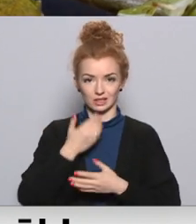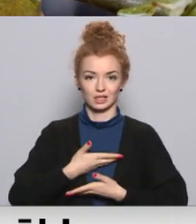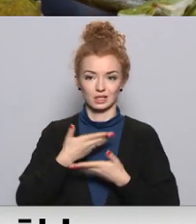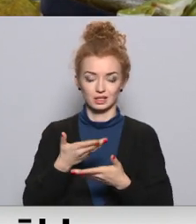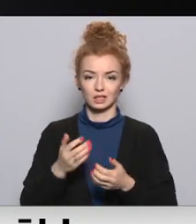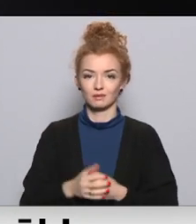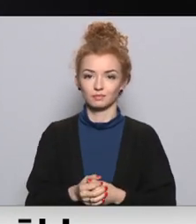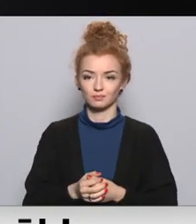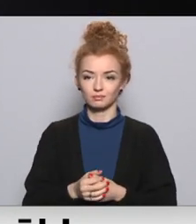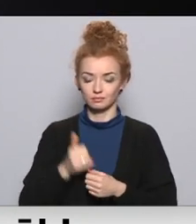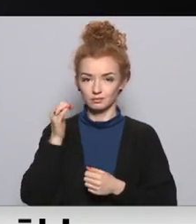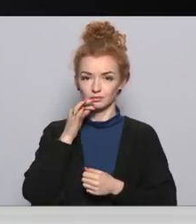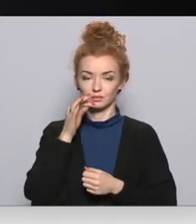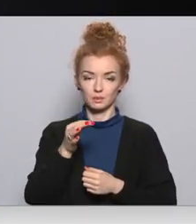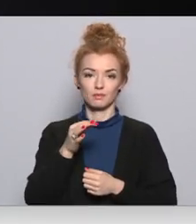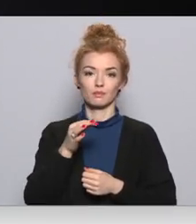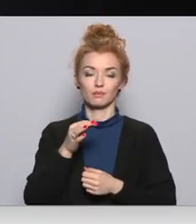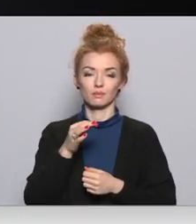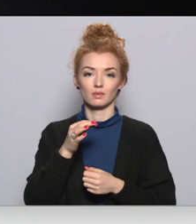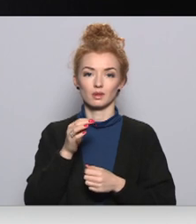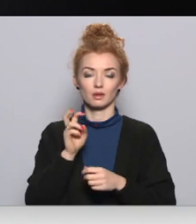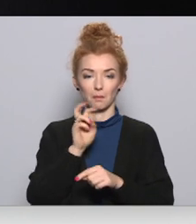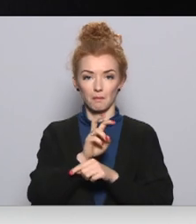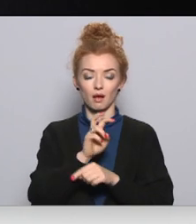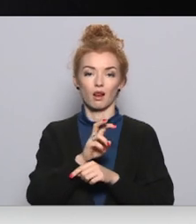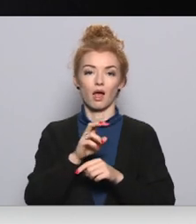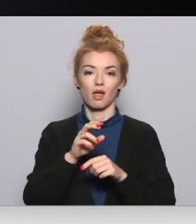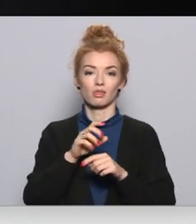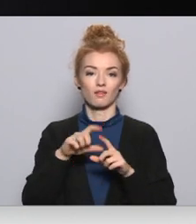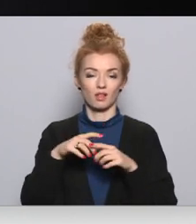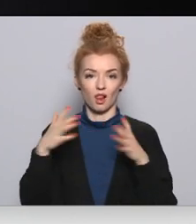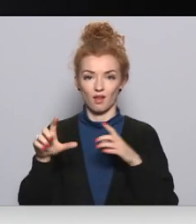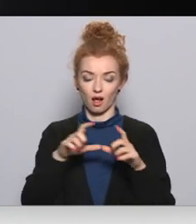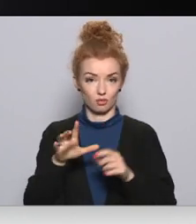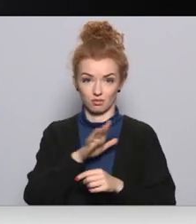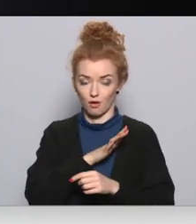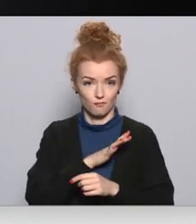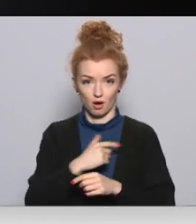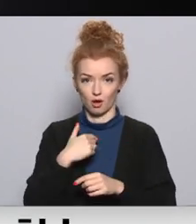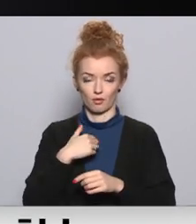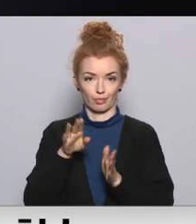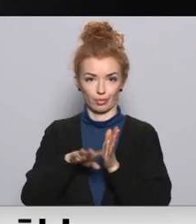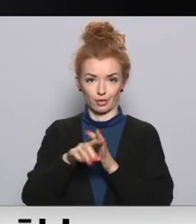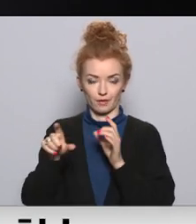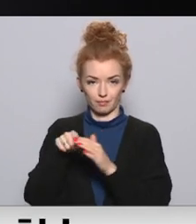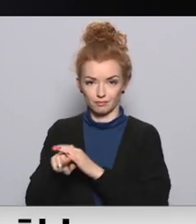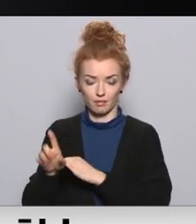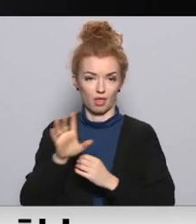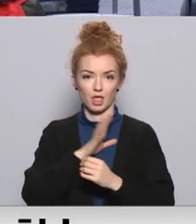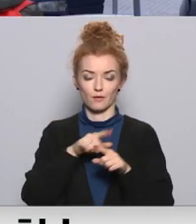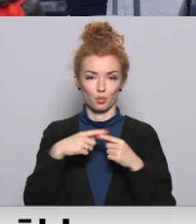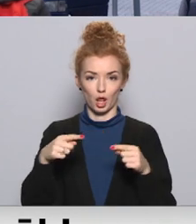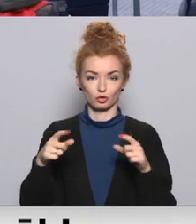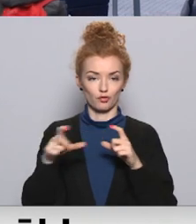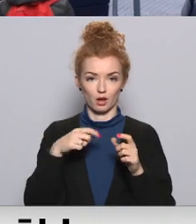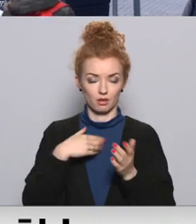Tagad es nevaru apmeklēt lielu veikalus, es varu iet tikai parastā veikalā, es nevaru iet kādā preču veikalā,